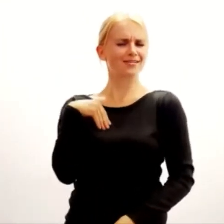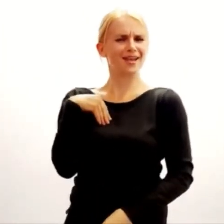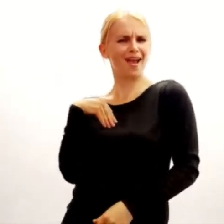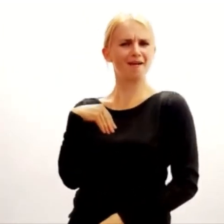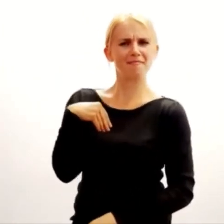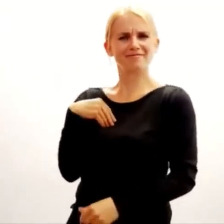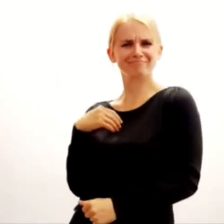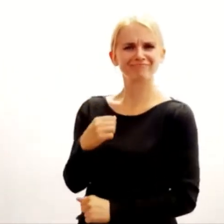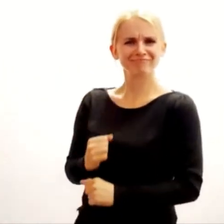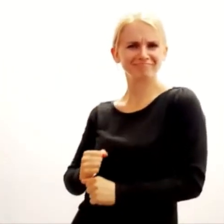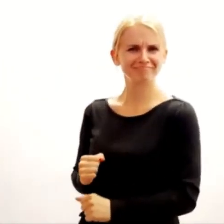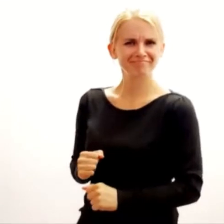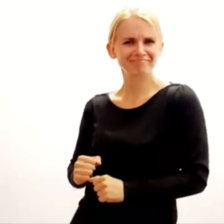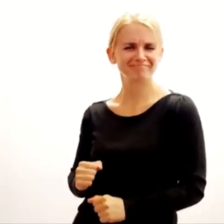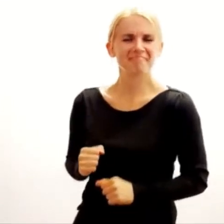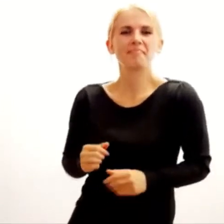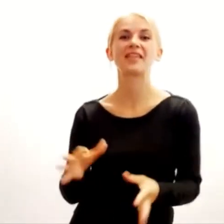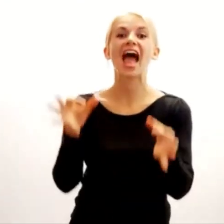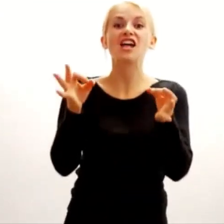Lemurami